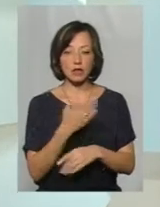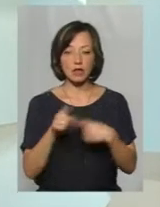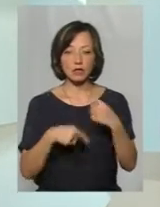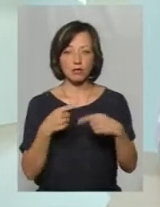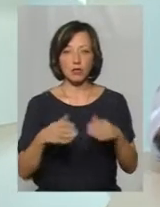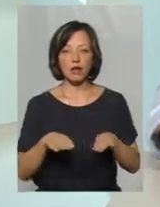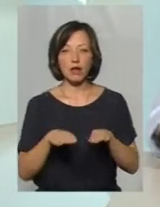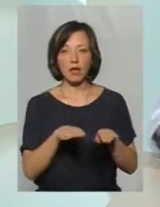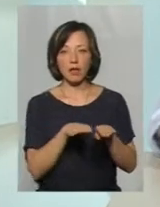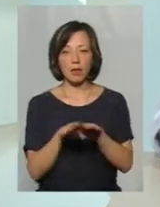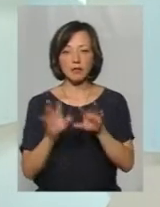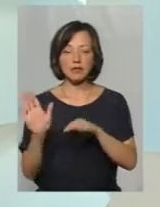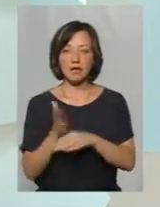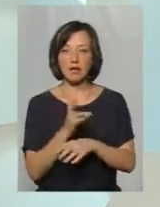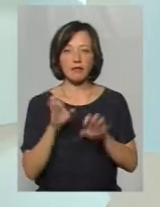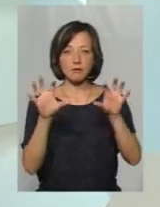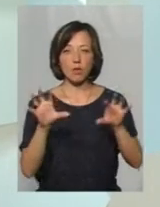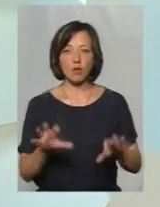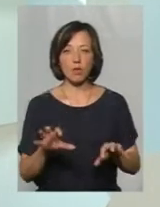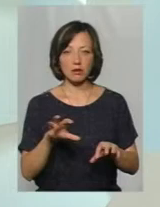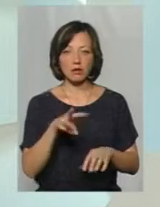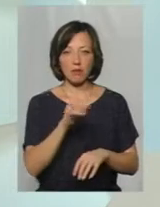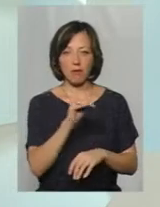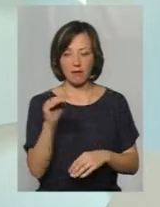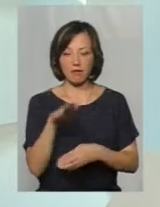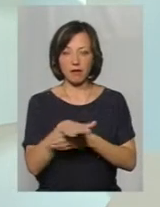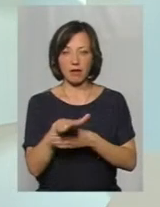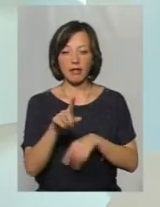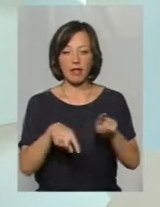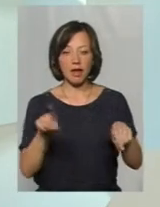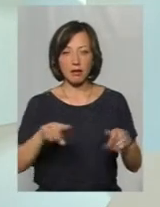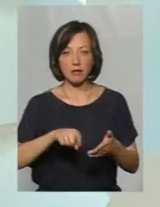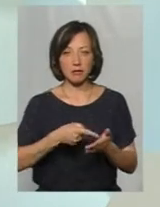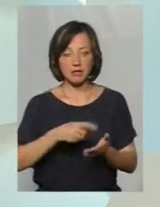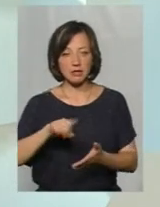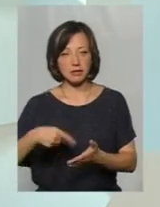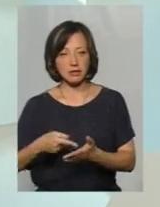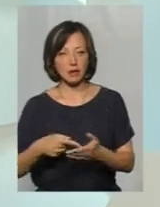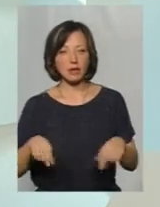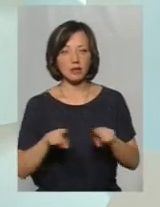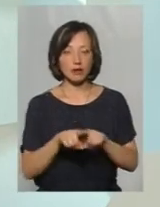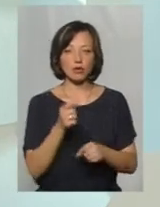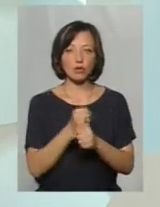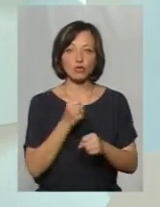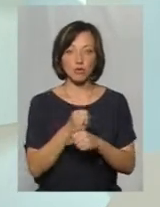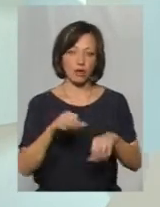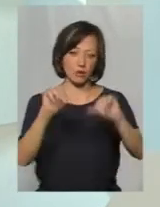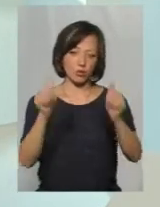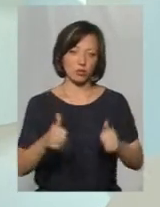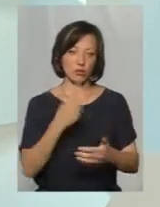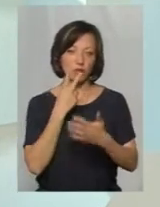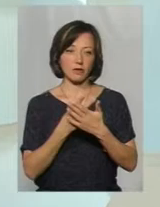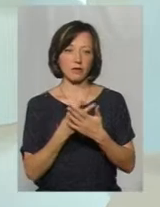наступний етап – це вже знесення незаконних тимчасових споруд. І деякі міста також розробили зовнішні вигляди.